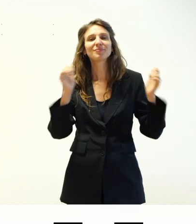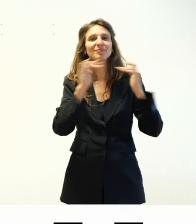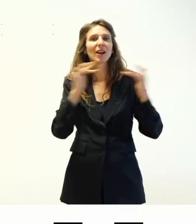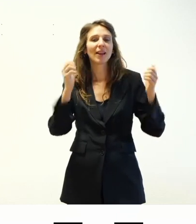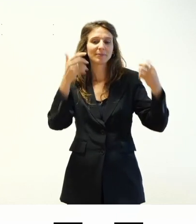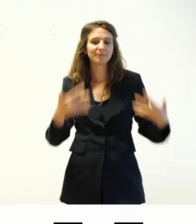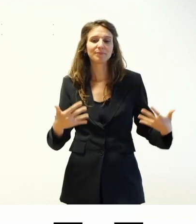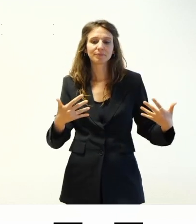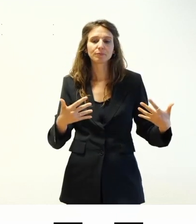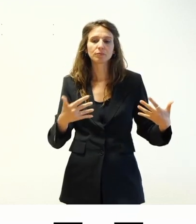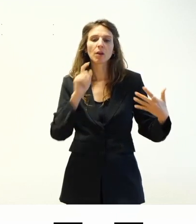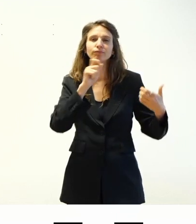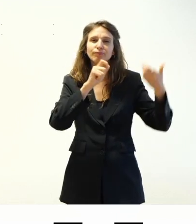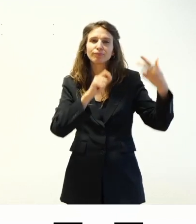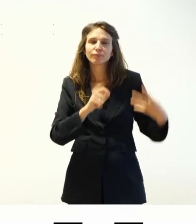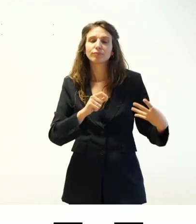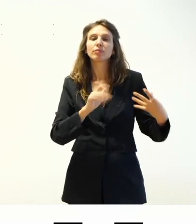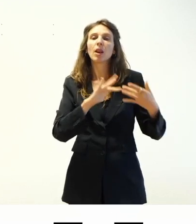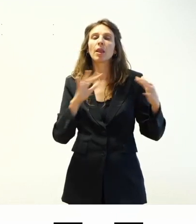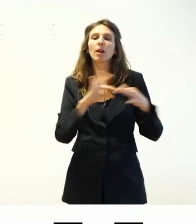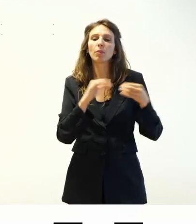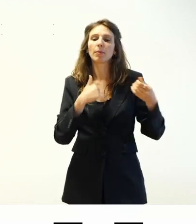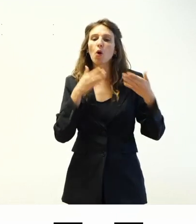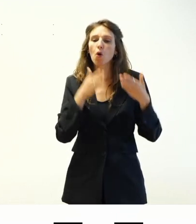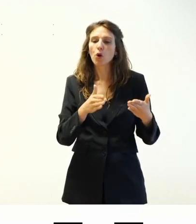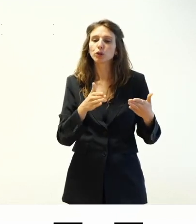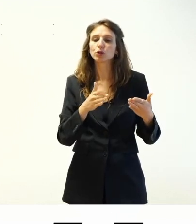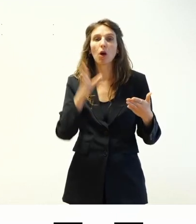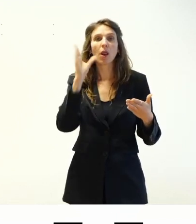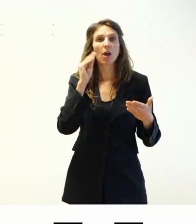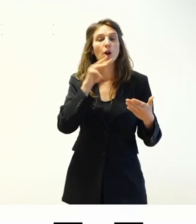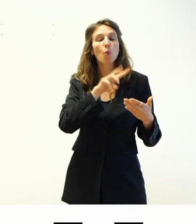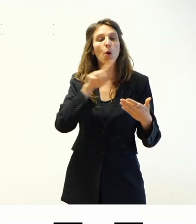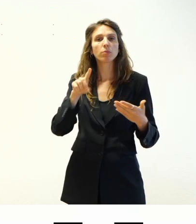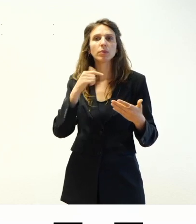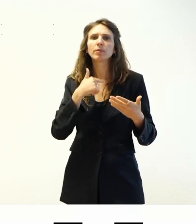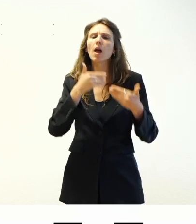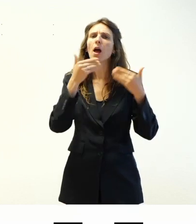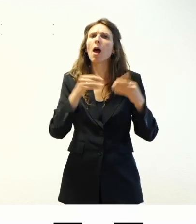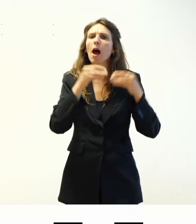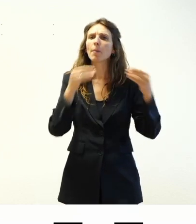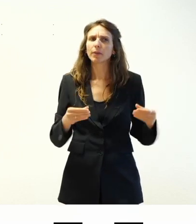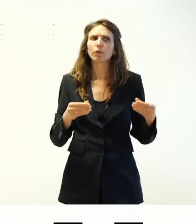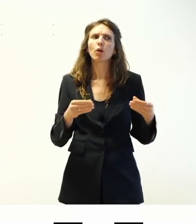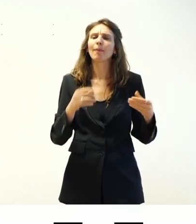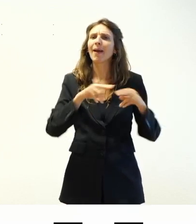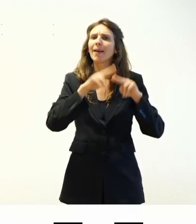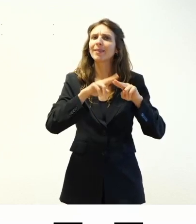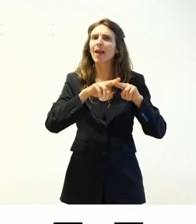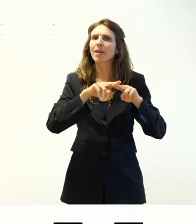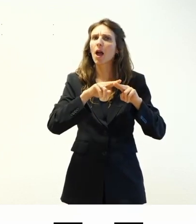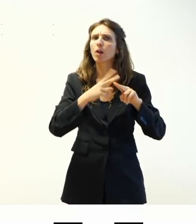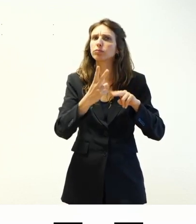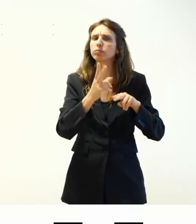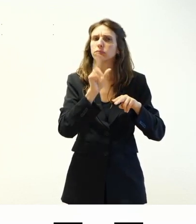sono un corso su learn wordpress che è la piattaforma di apprendimento di wordpress in italiano su come scegliere installare un